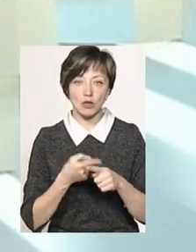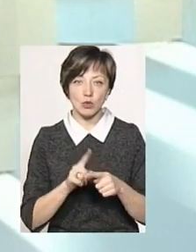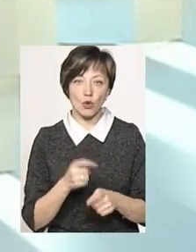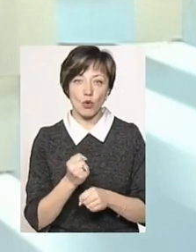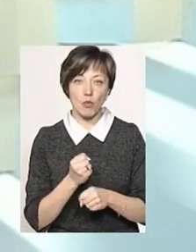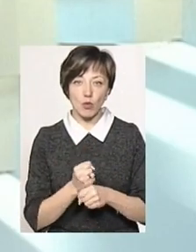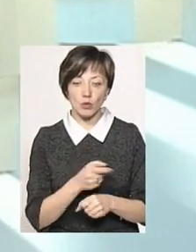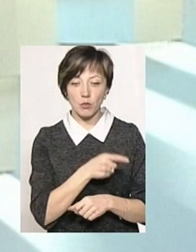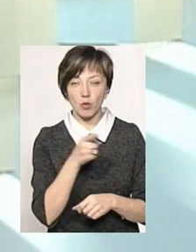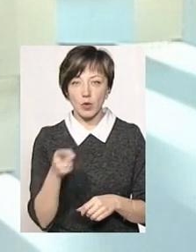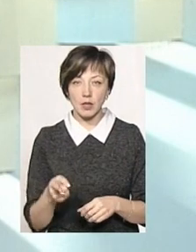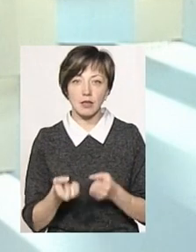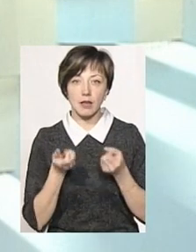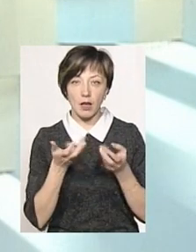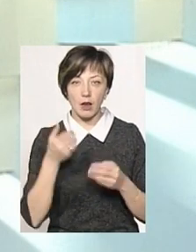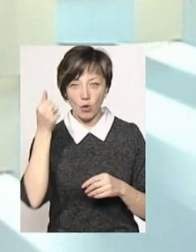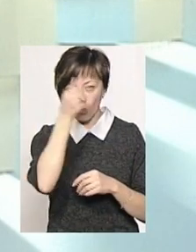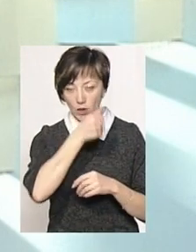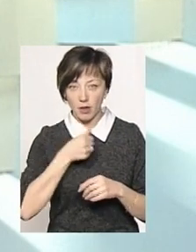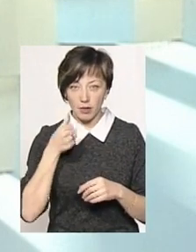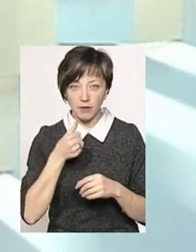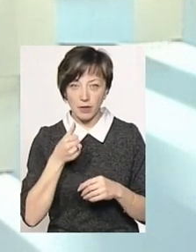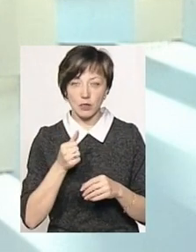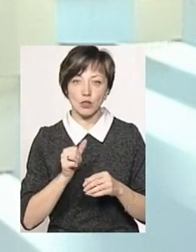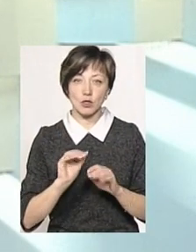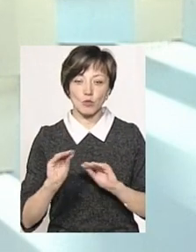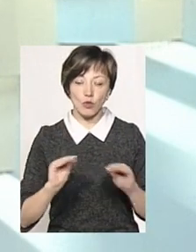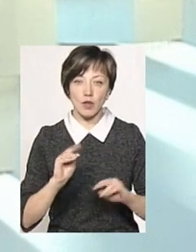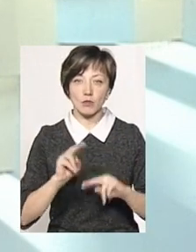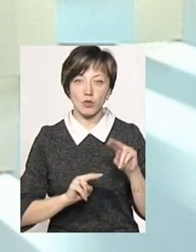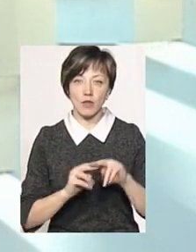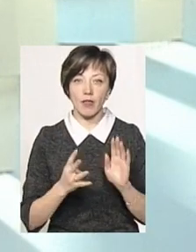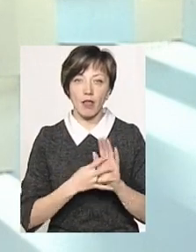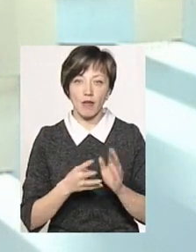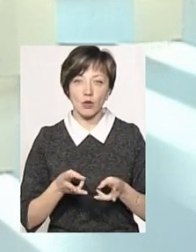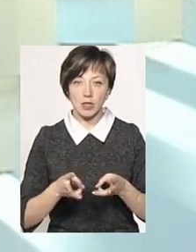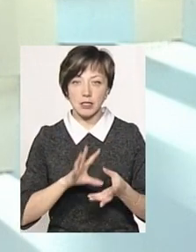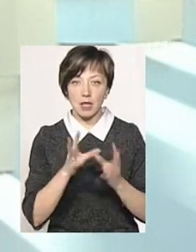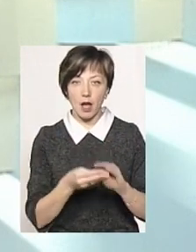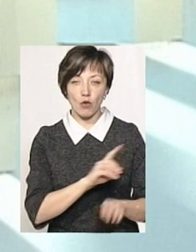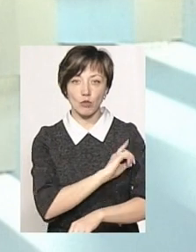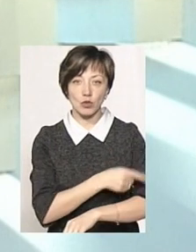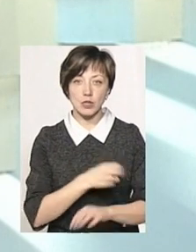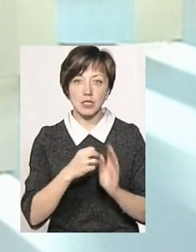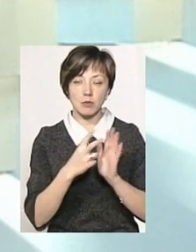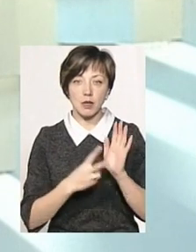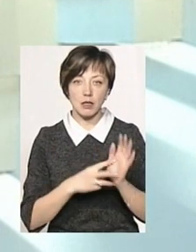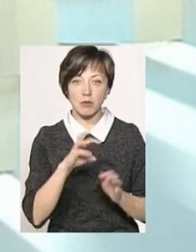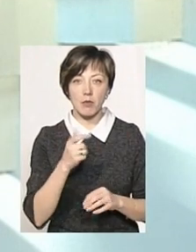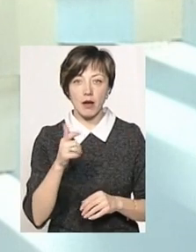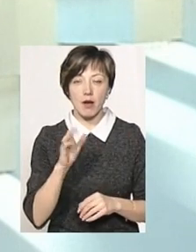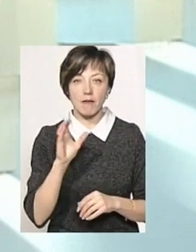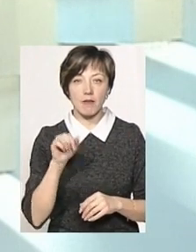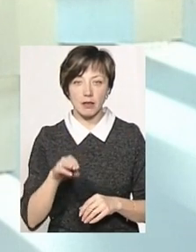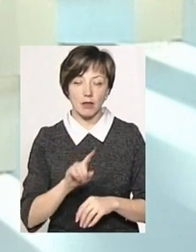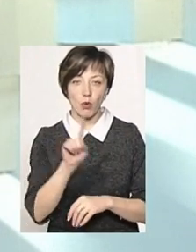роботу і протягом декількох років ми змонтували, збудували 9 котелень загальної потужності 17 мегаватт на годину.